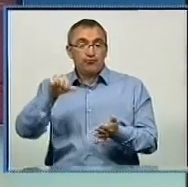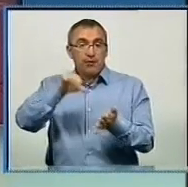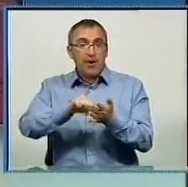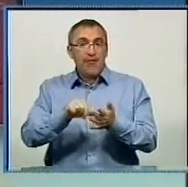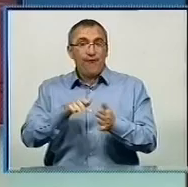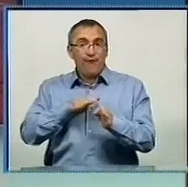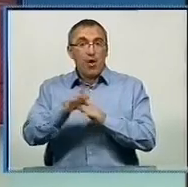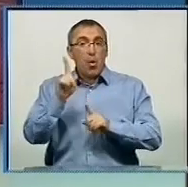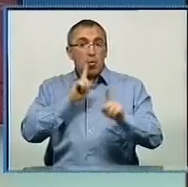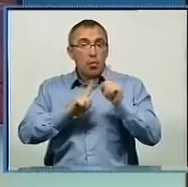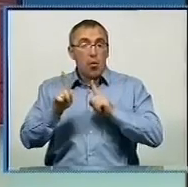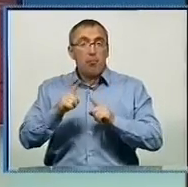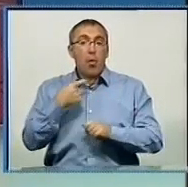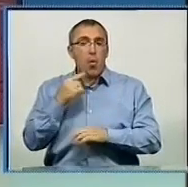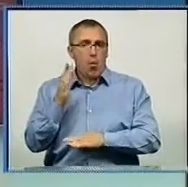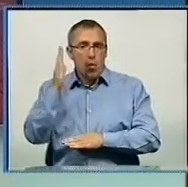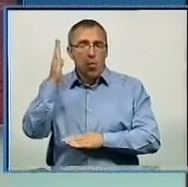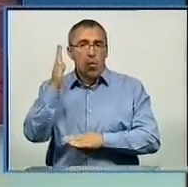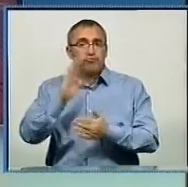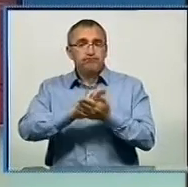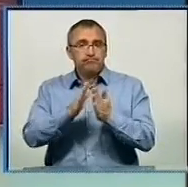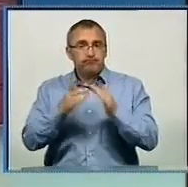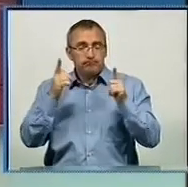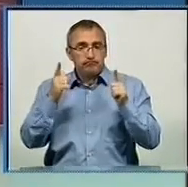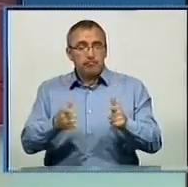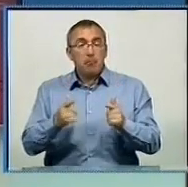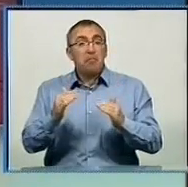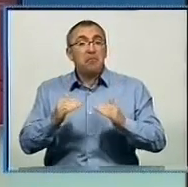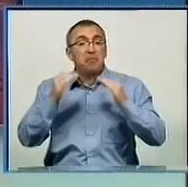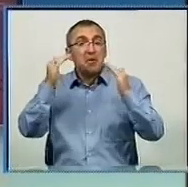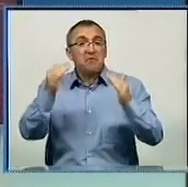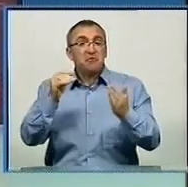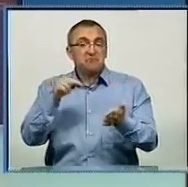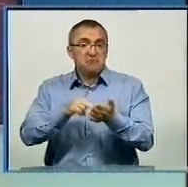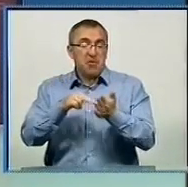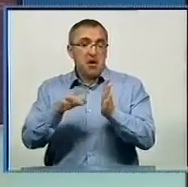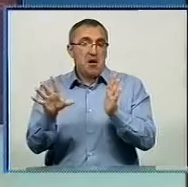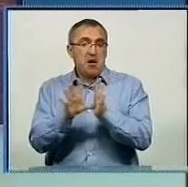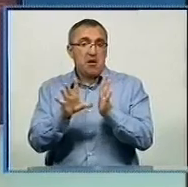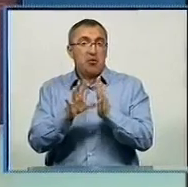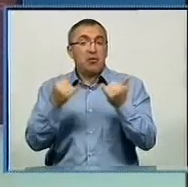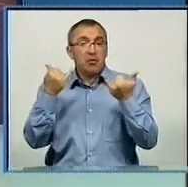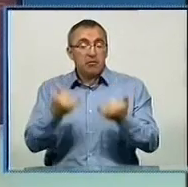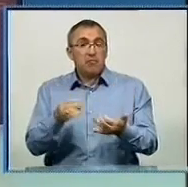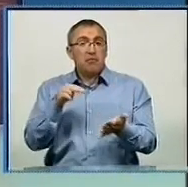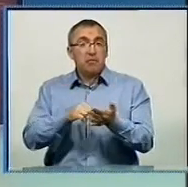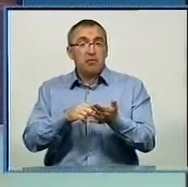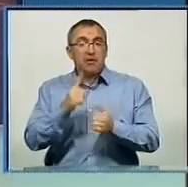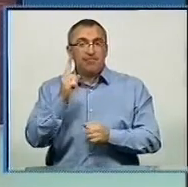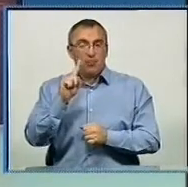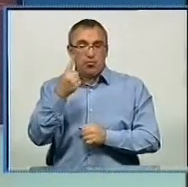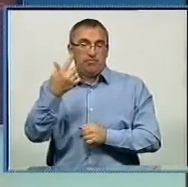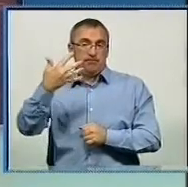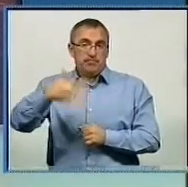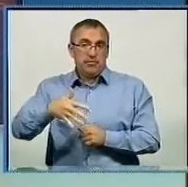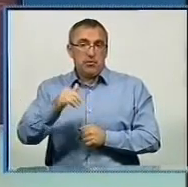погодили одноголосно. Обумовлюють рішення підвищенням цін на електроенергію. Нагадаю, нині проїзд вартує півтори гривні з людини.